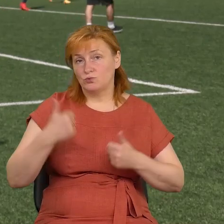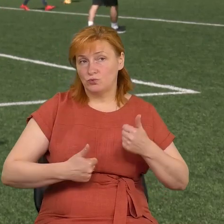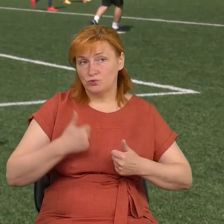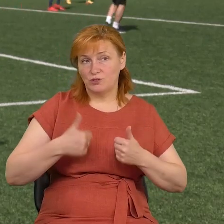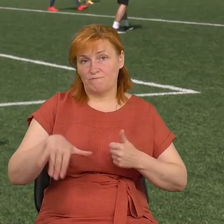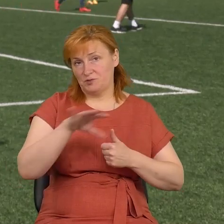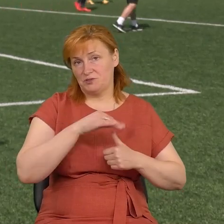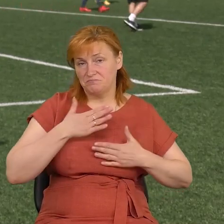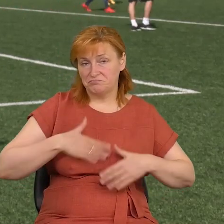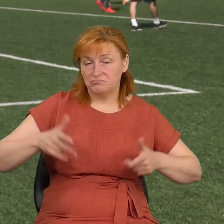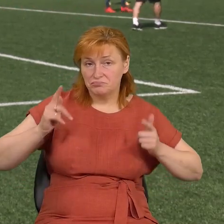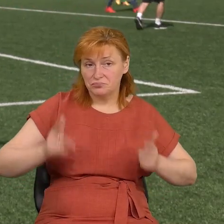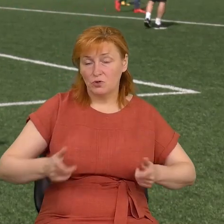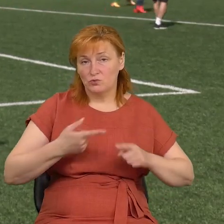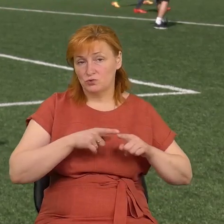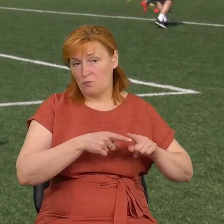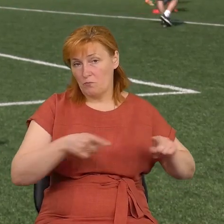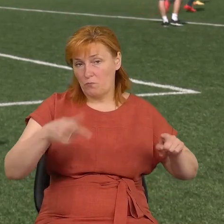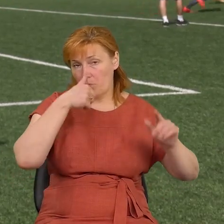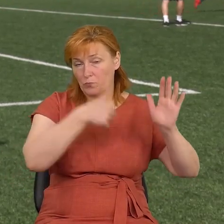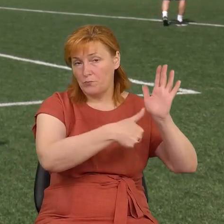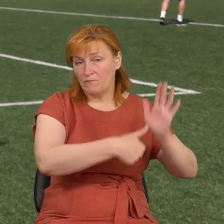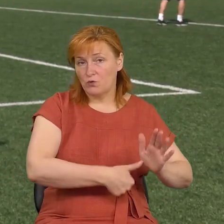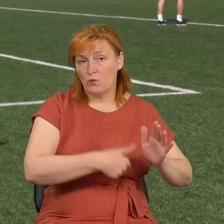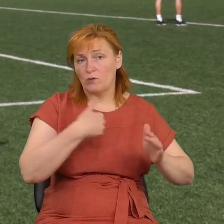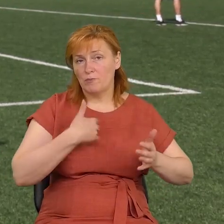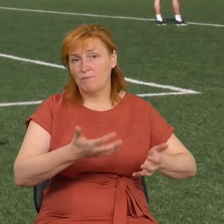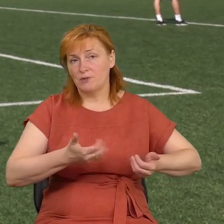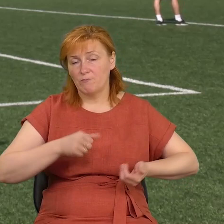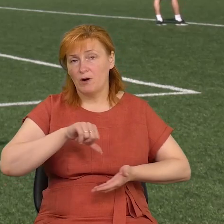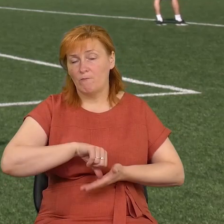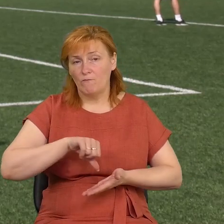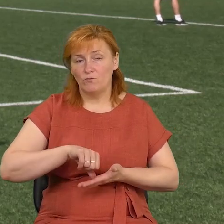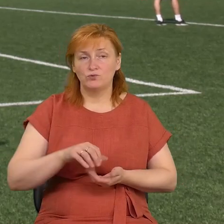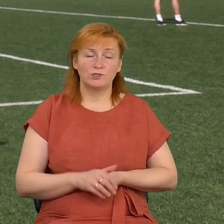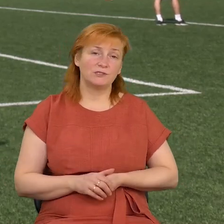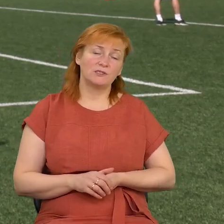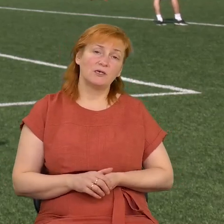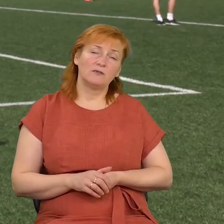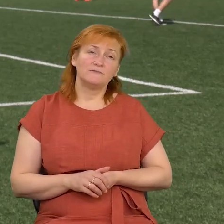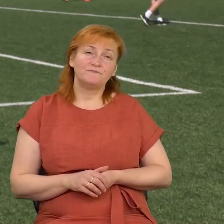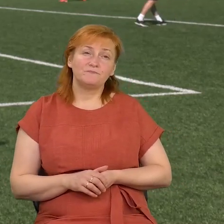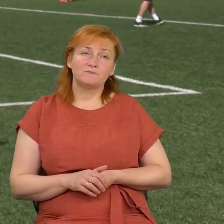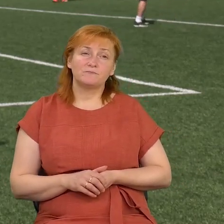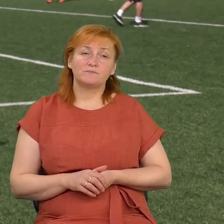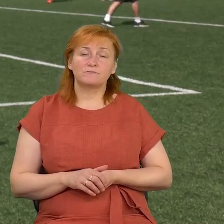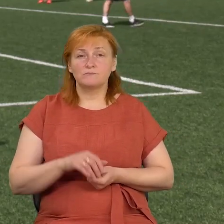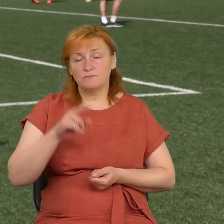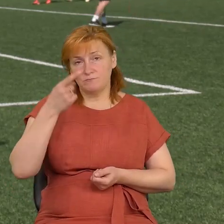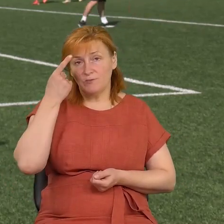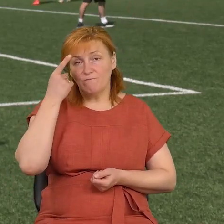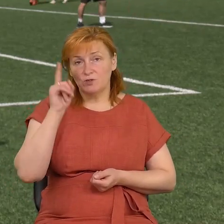тому що, вважайте, пів року ми десь там приймаємо участь у відомих подіях.